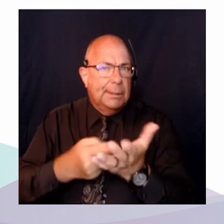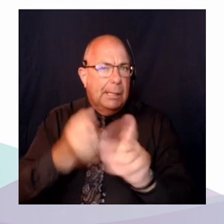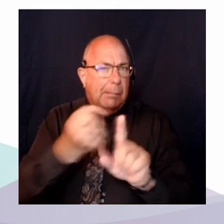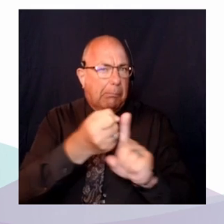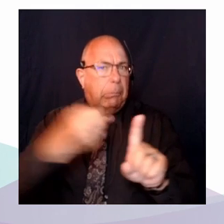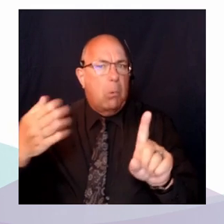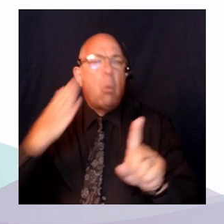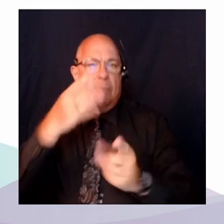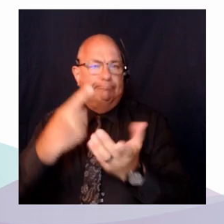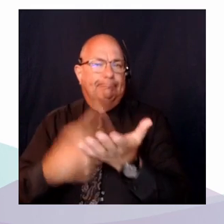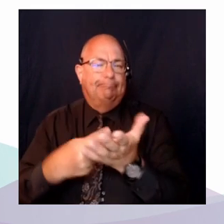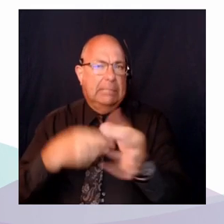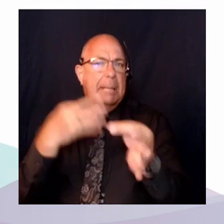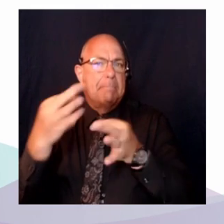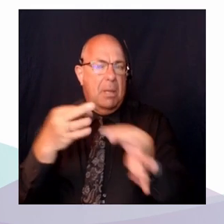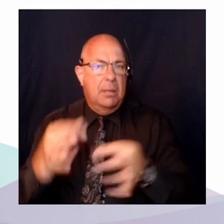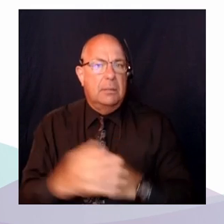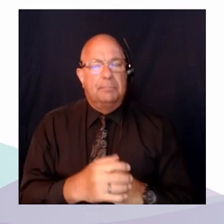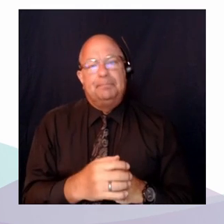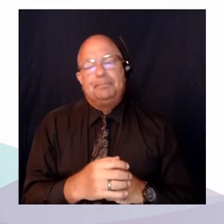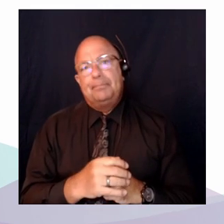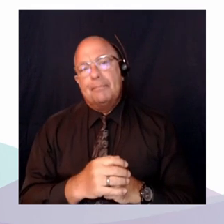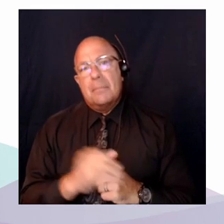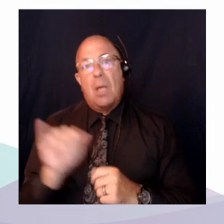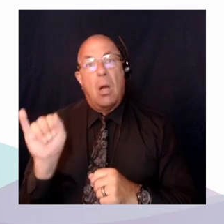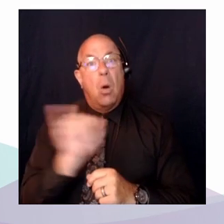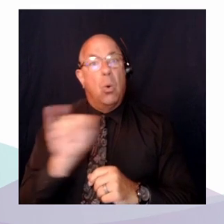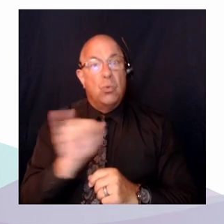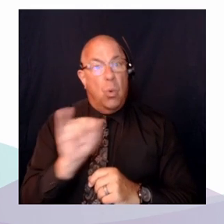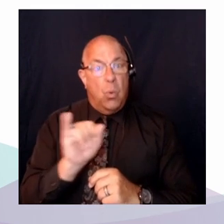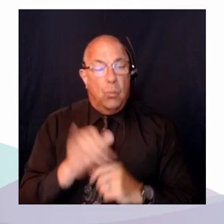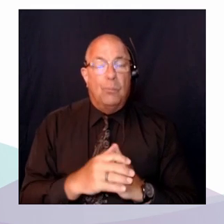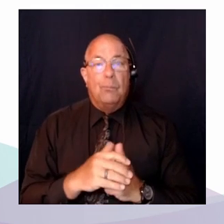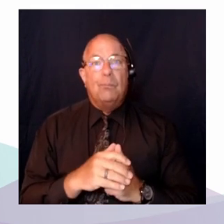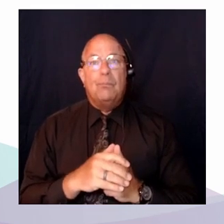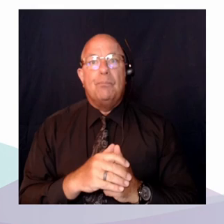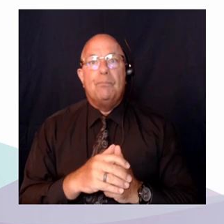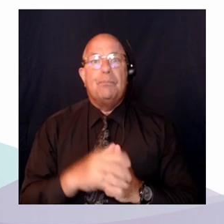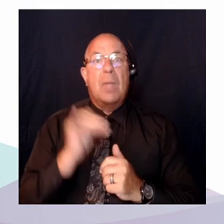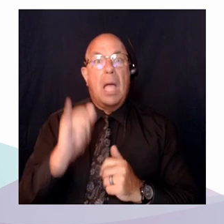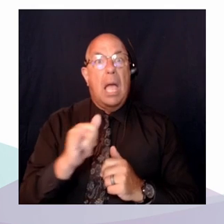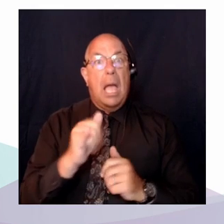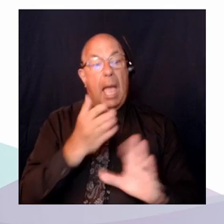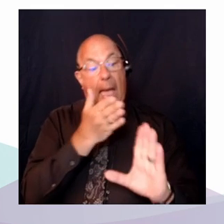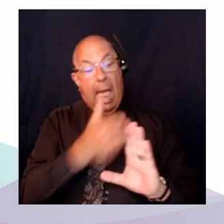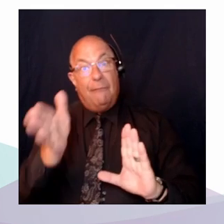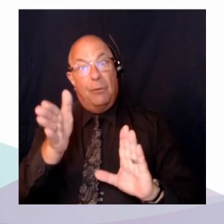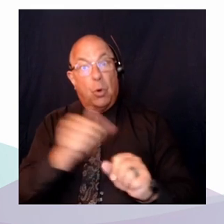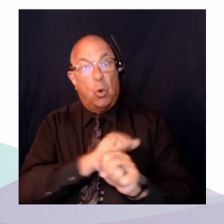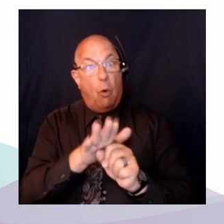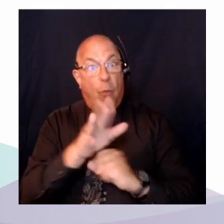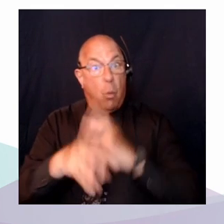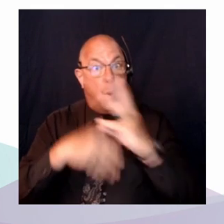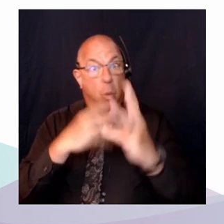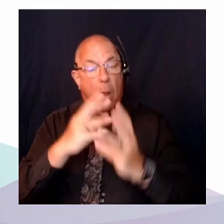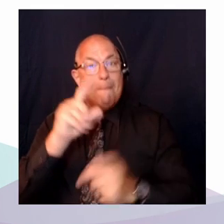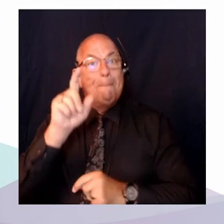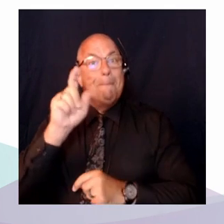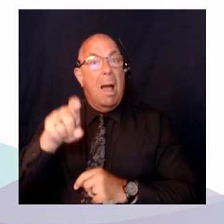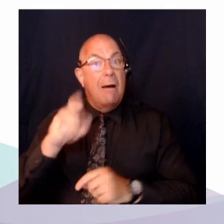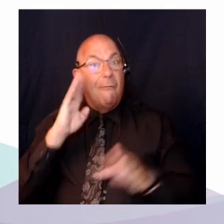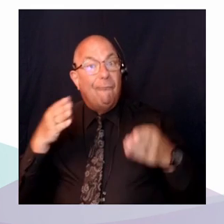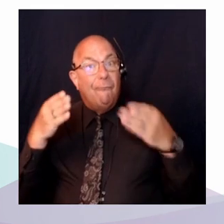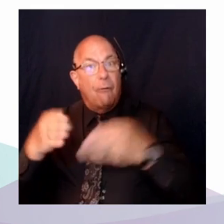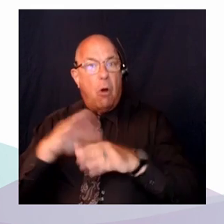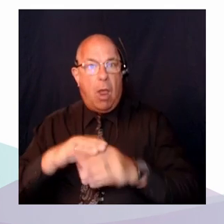vers un monde post-COVID-19 doit être fondée sur les droits économiques et sociaux.